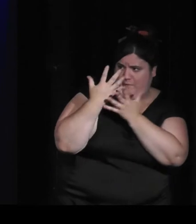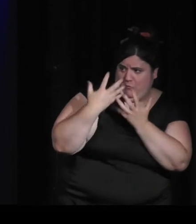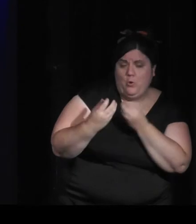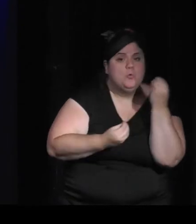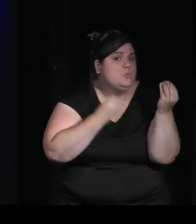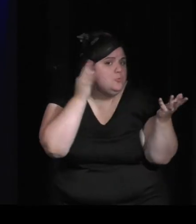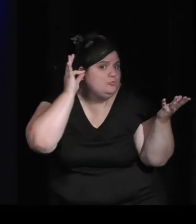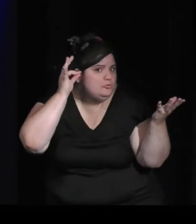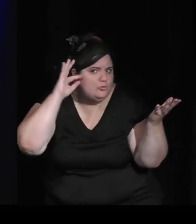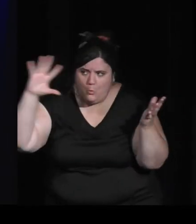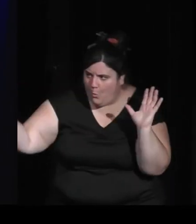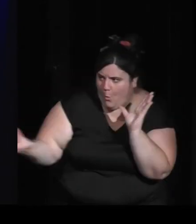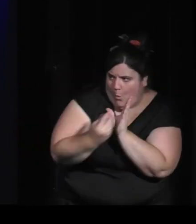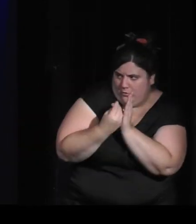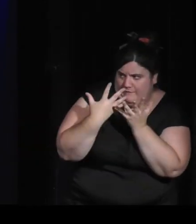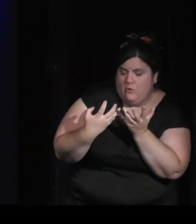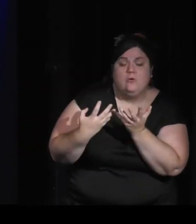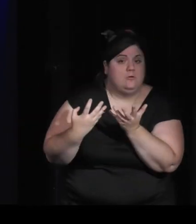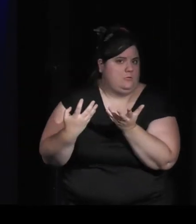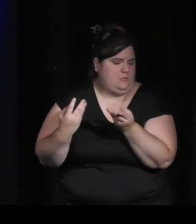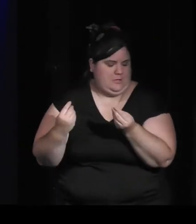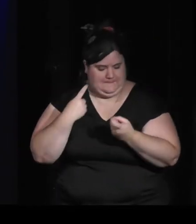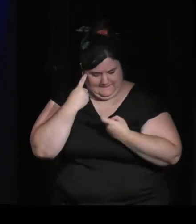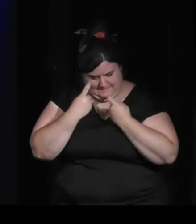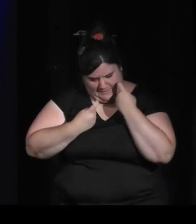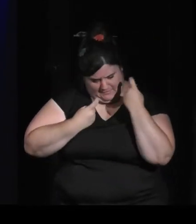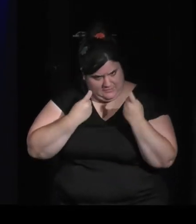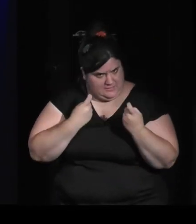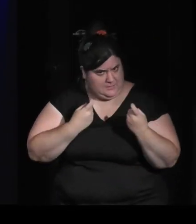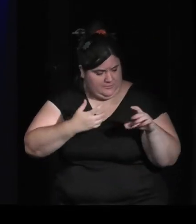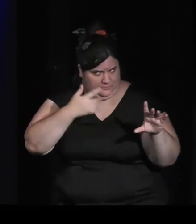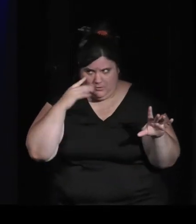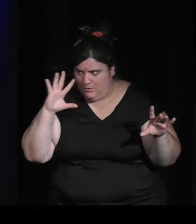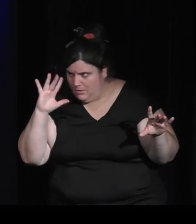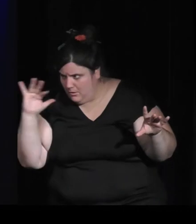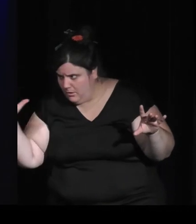devez capter du son. Et vous devez les retranscrire sur le papier avec vos pinceaux.